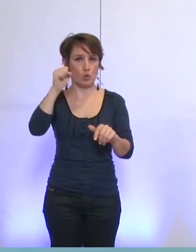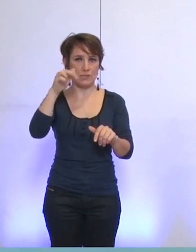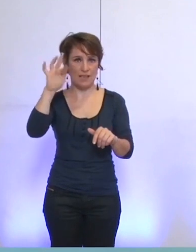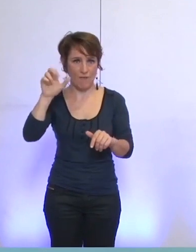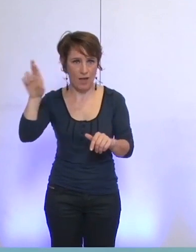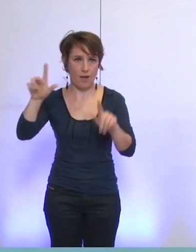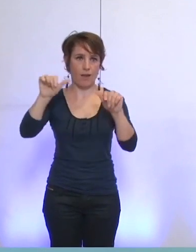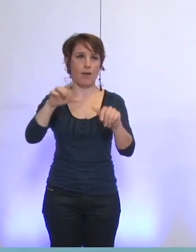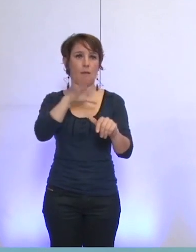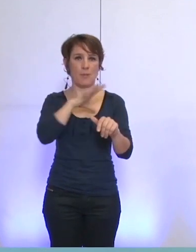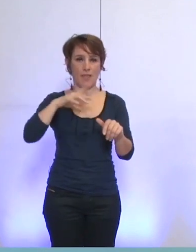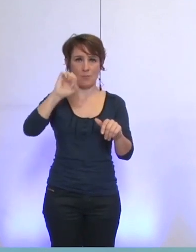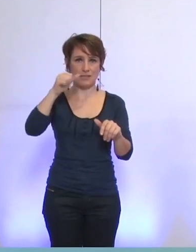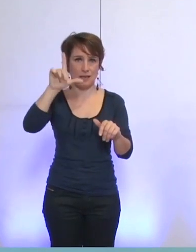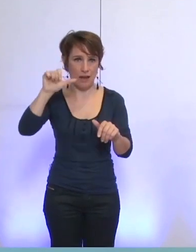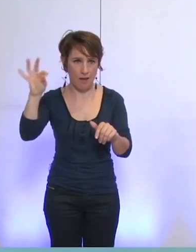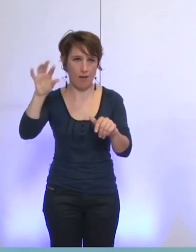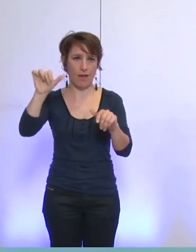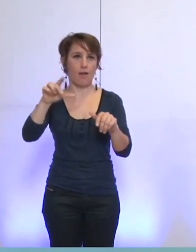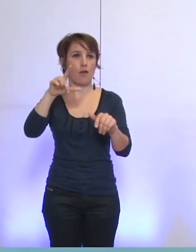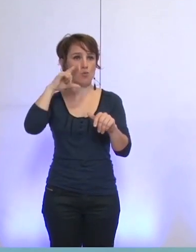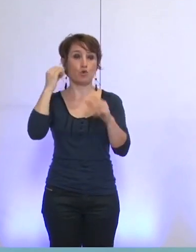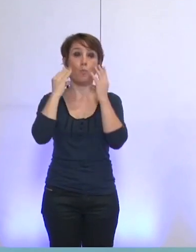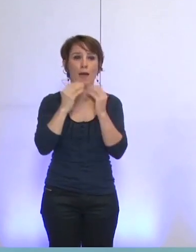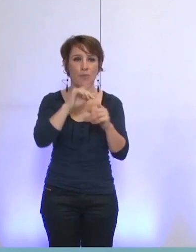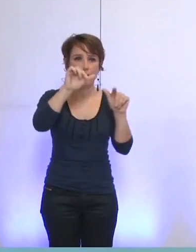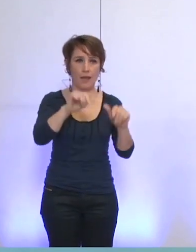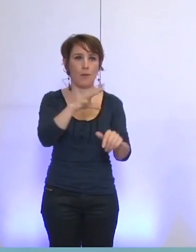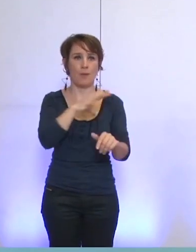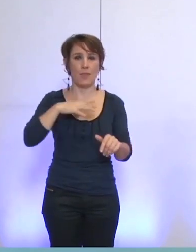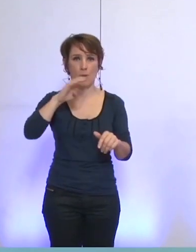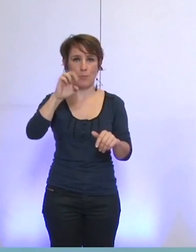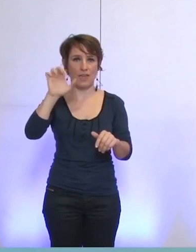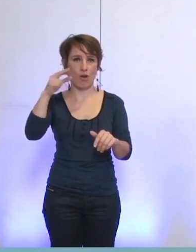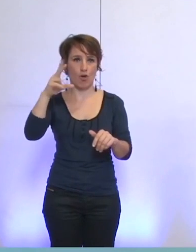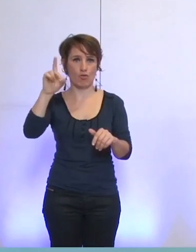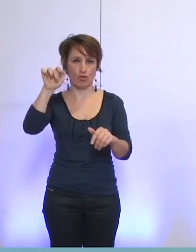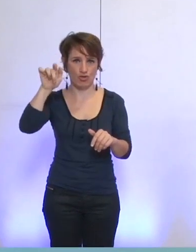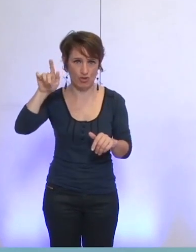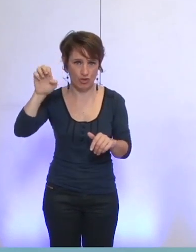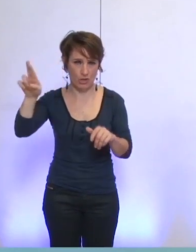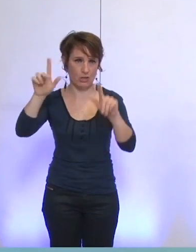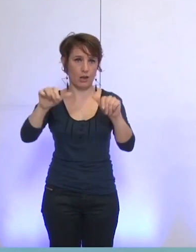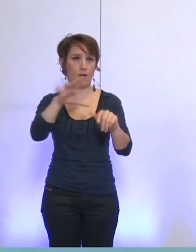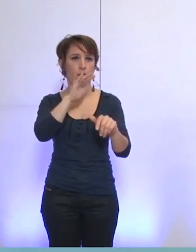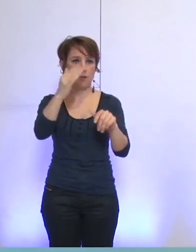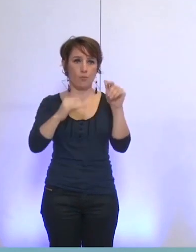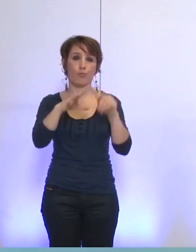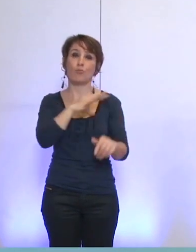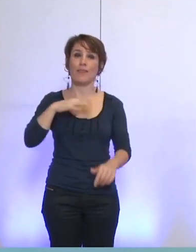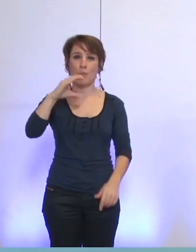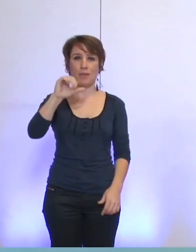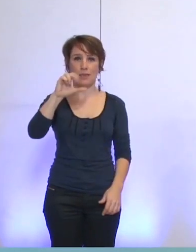Vincent Barbier, Béranger Nathalie, Bernadette Cadoux, Richard Cazenave,